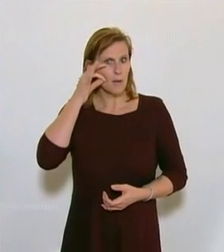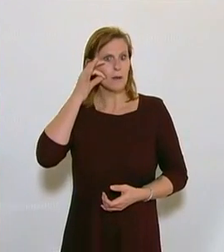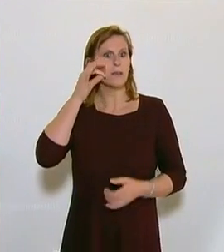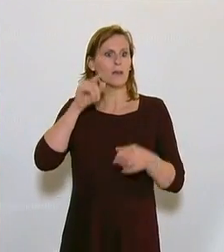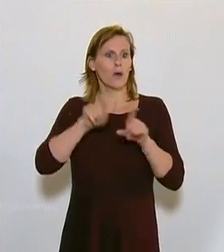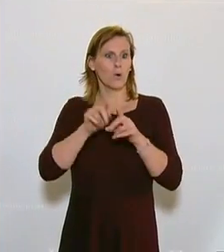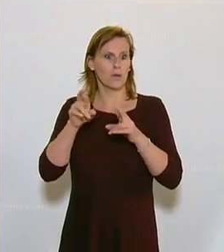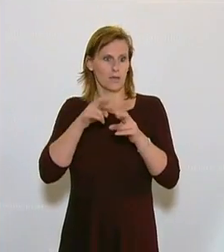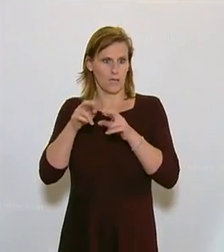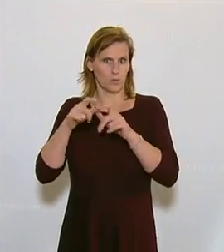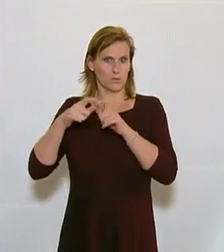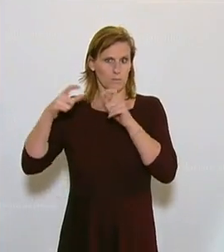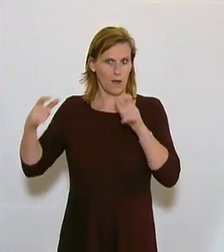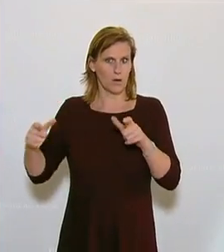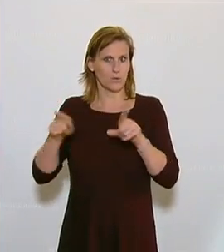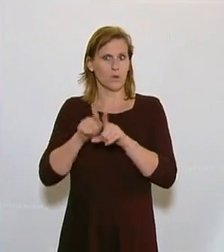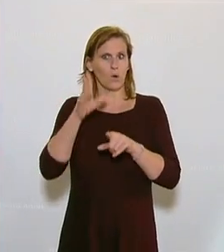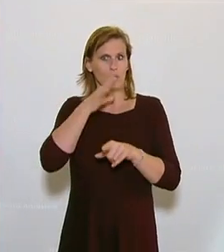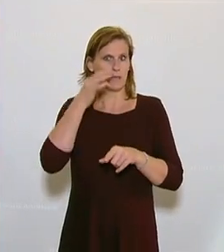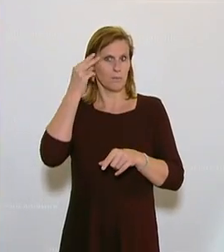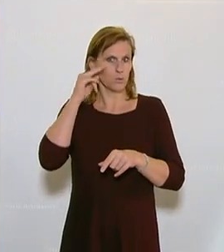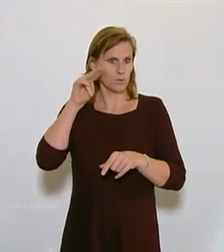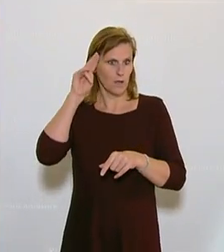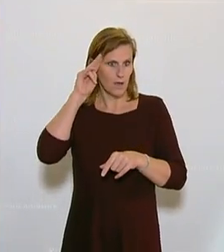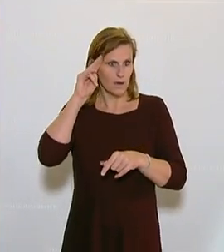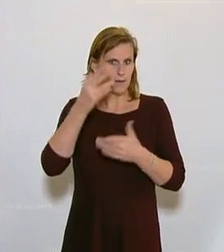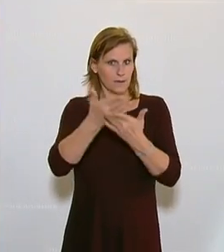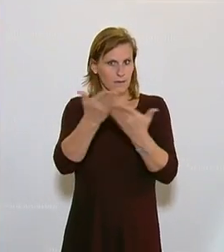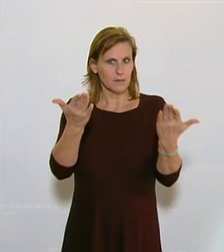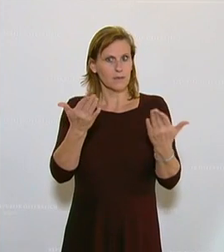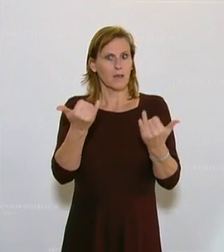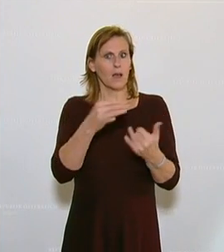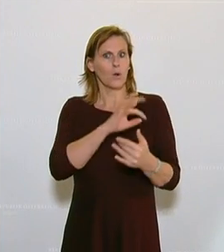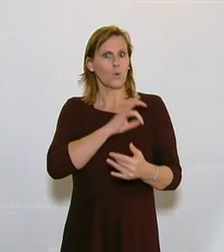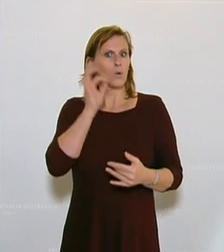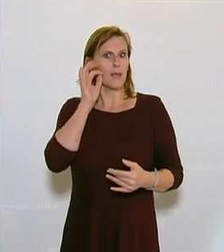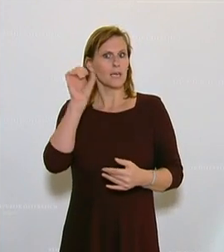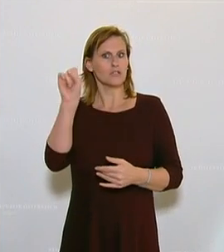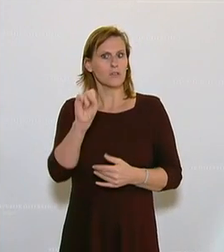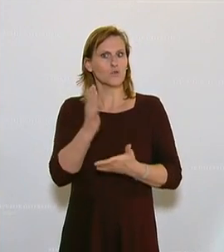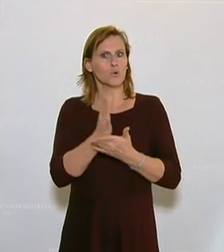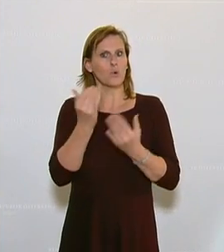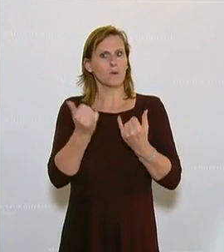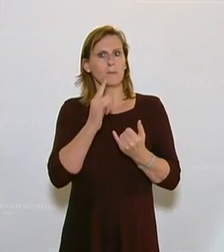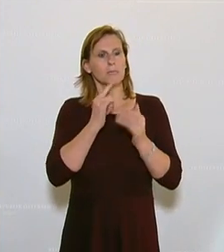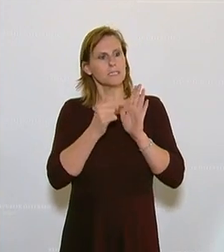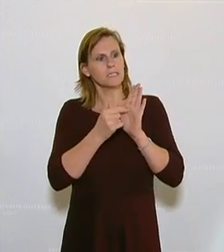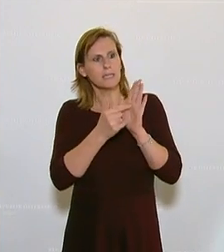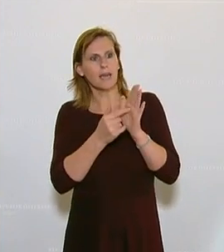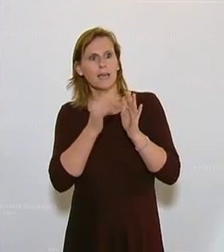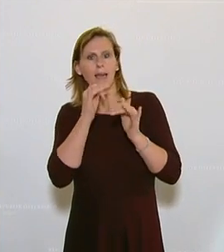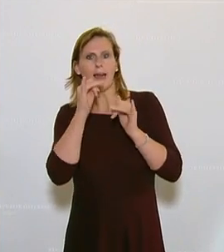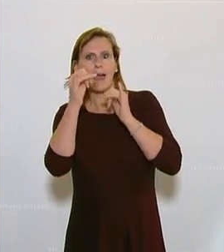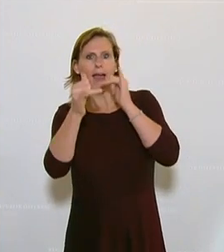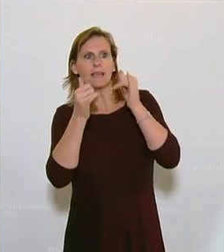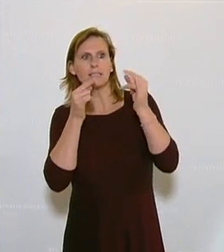der Regierungsbank, sehr geehrte Damen und Herren, die Frau Kollegin Steinacker hat heute schon ein bisschen gezeigt, wo die Reise hingeht,